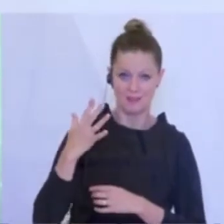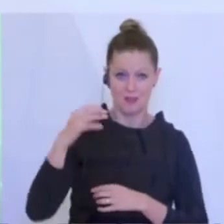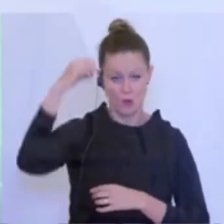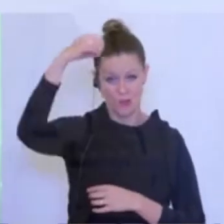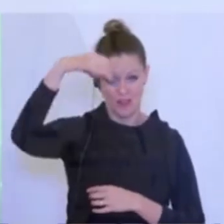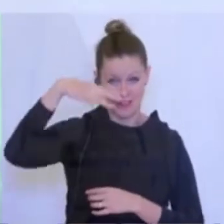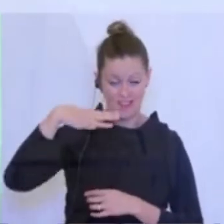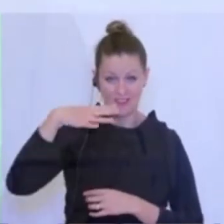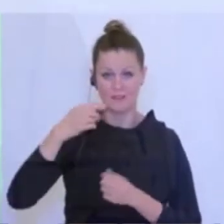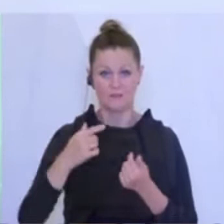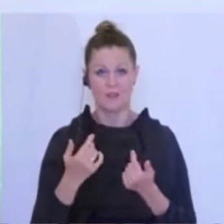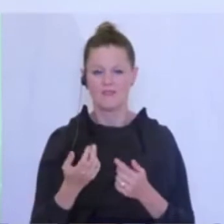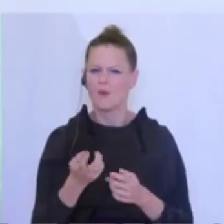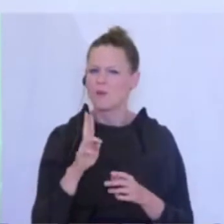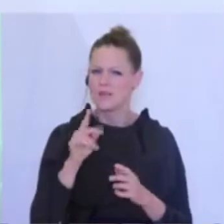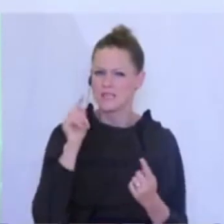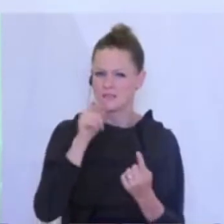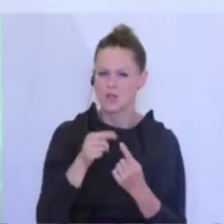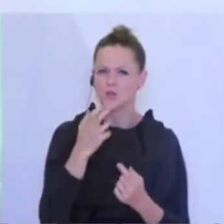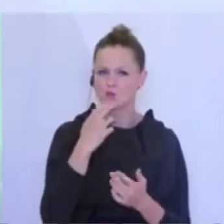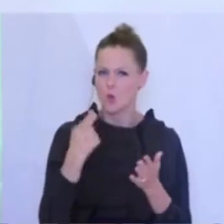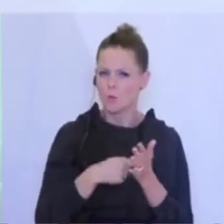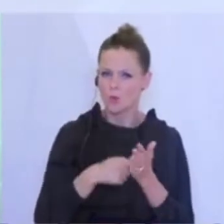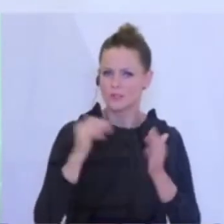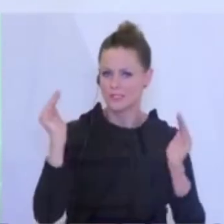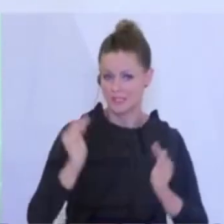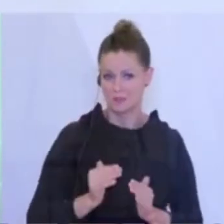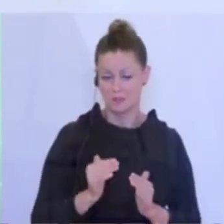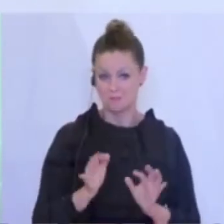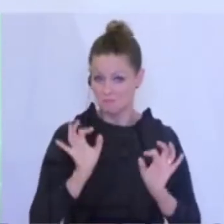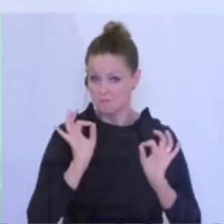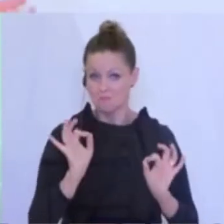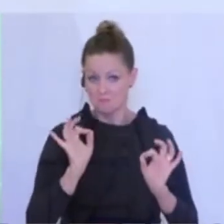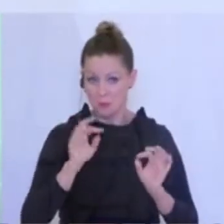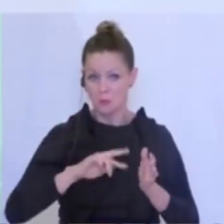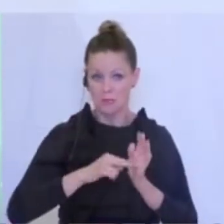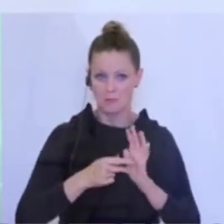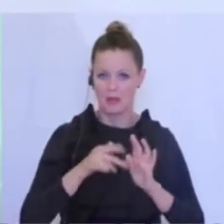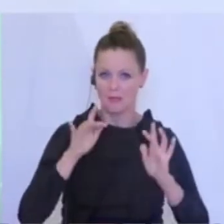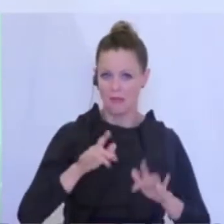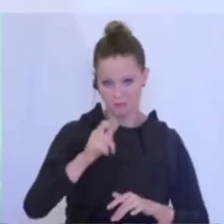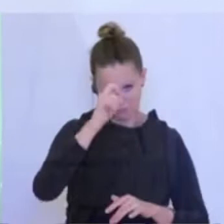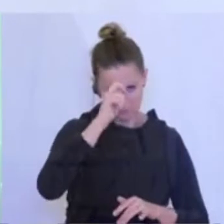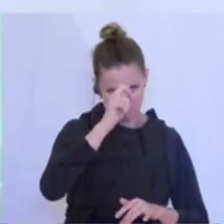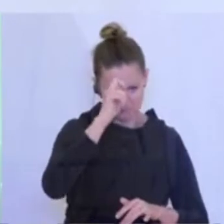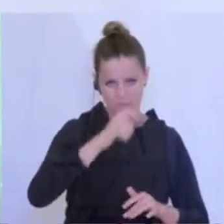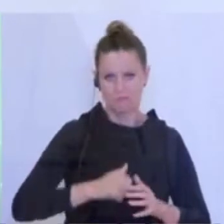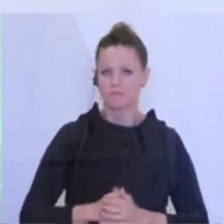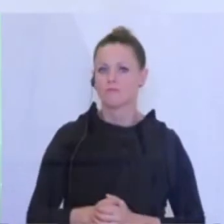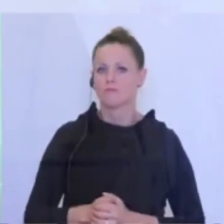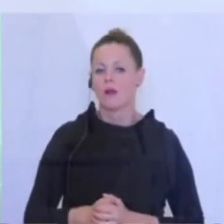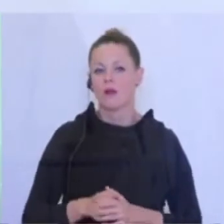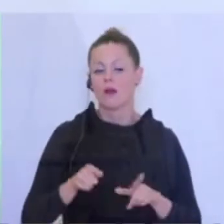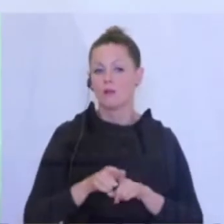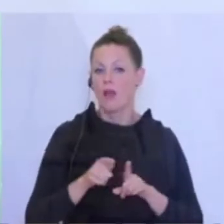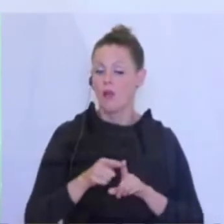die Stromkosten. Also es ist wirklich, es ist wirklich relativ gut durchdacht. Noch einmal Kompliment. Und in allen